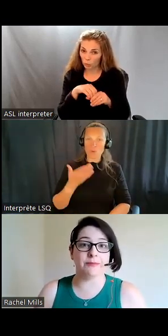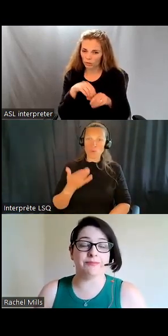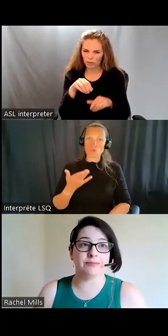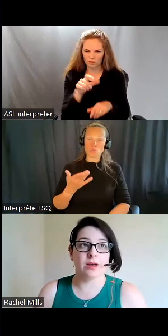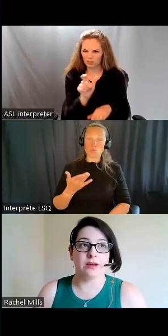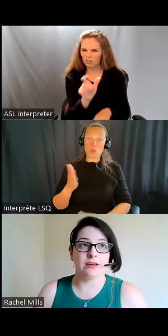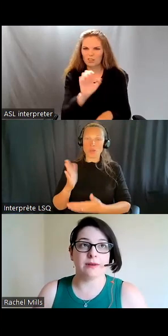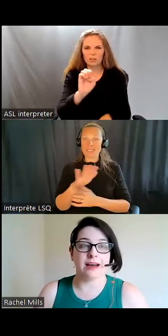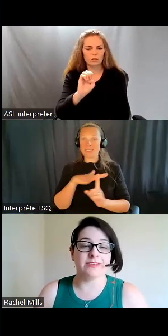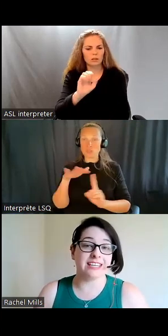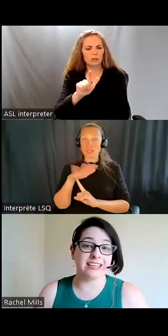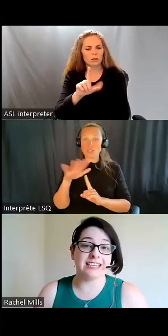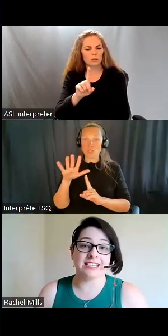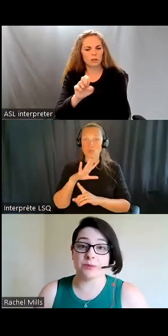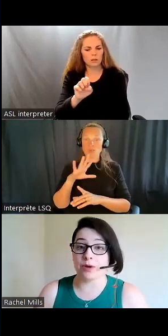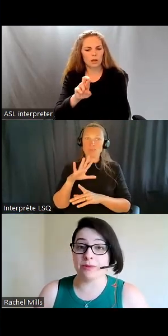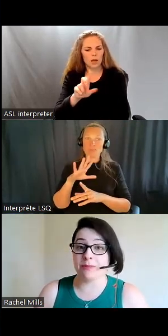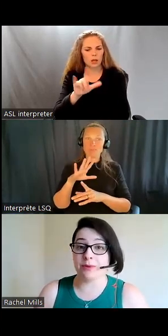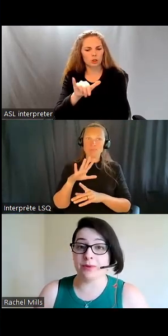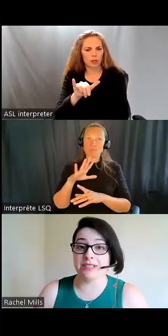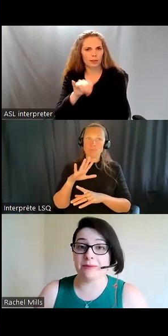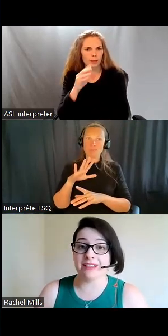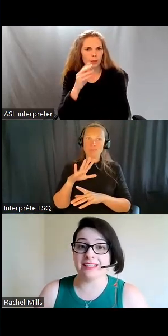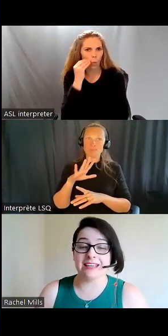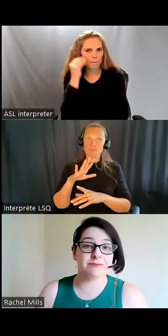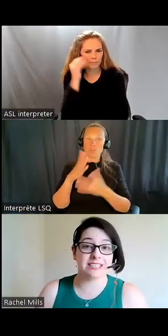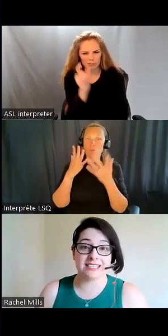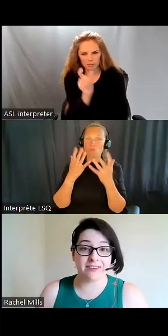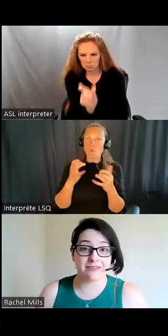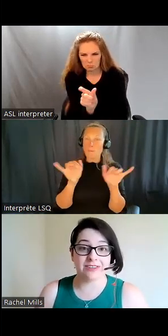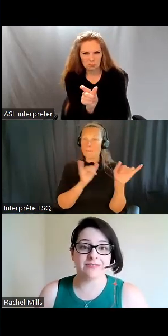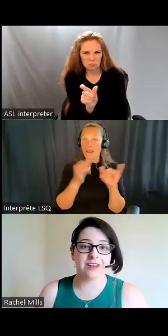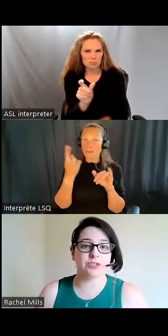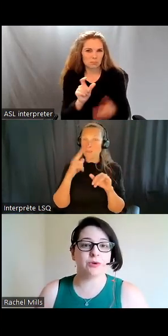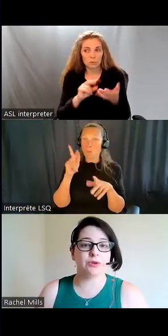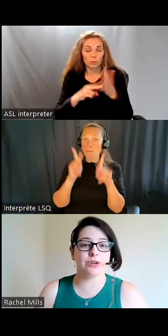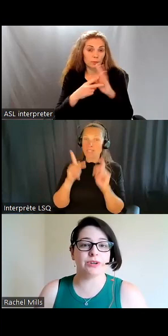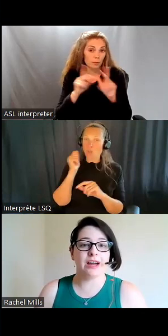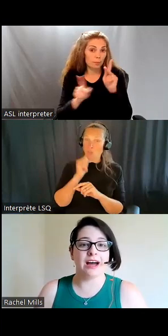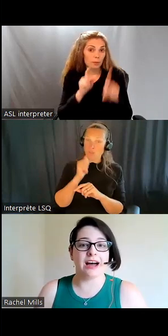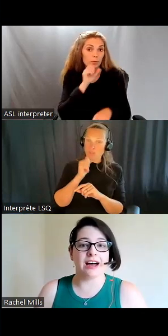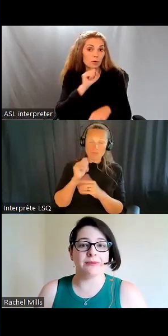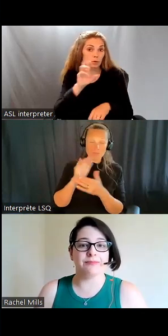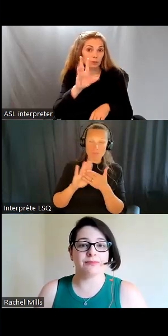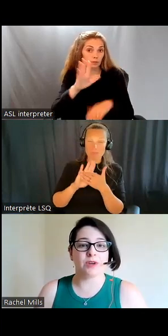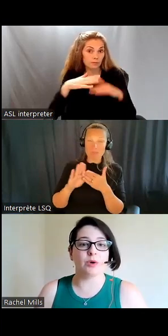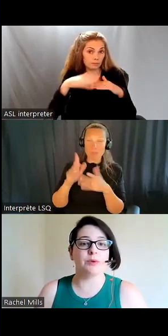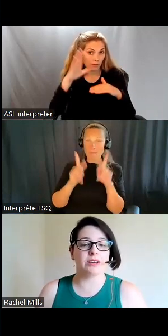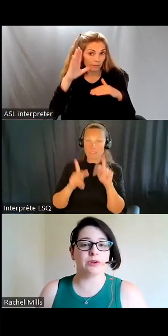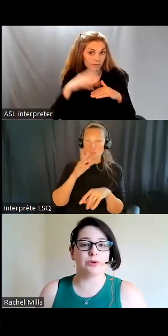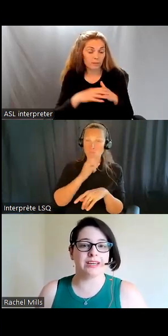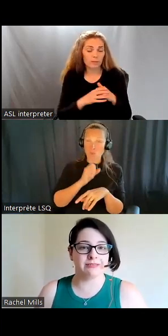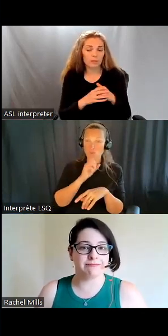les institutions pour personnes âgées ou les établissements qui appuient les gens qui ont 65 ans ou plus?